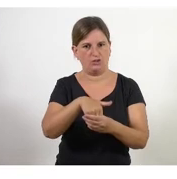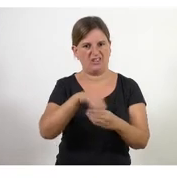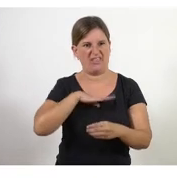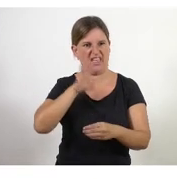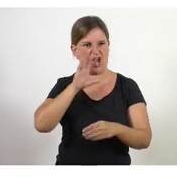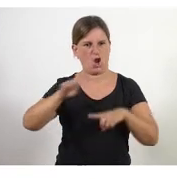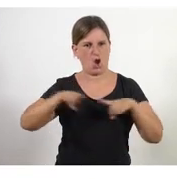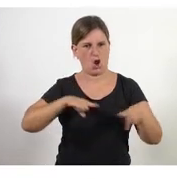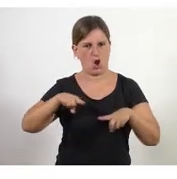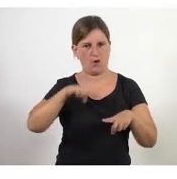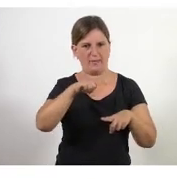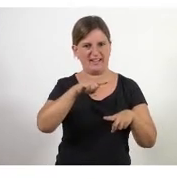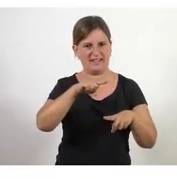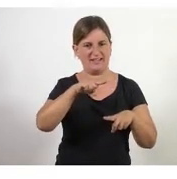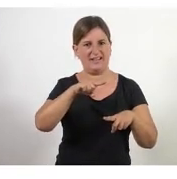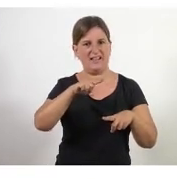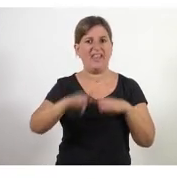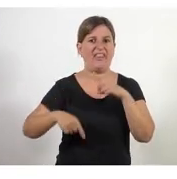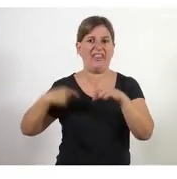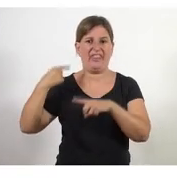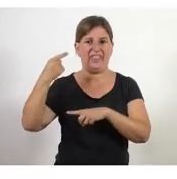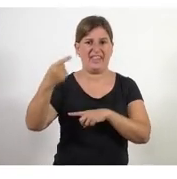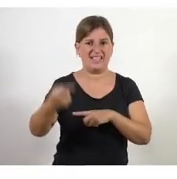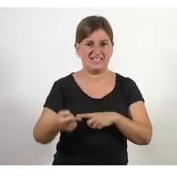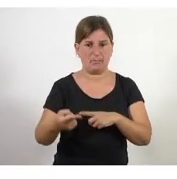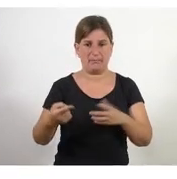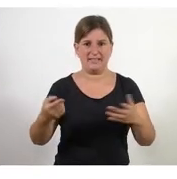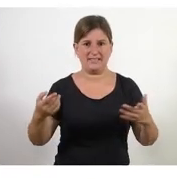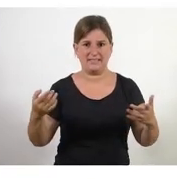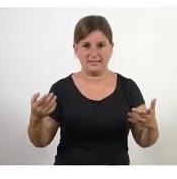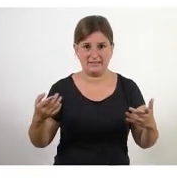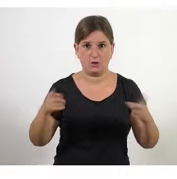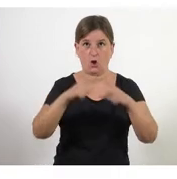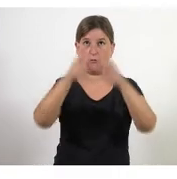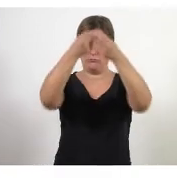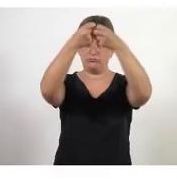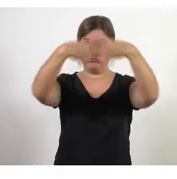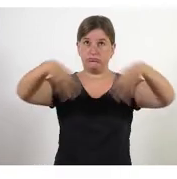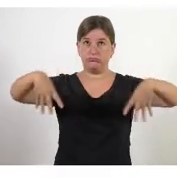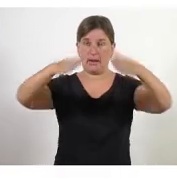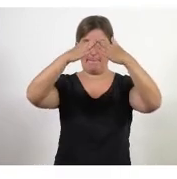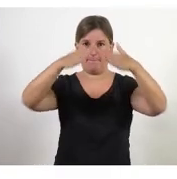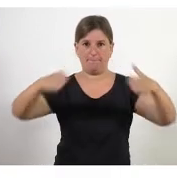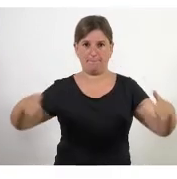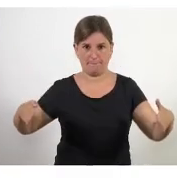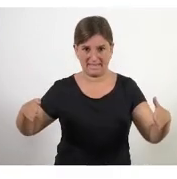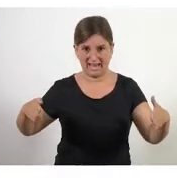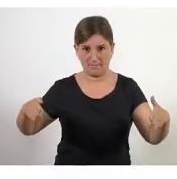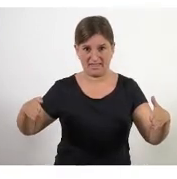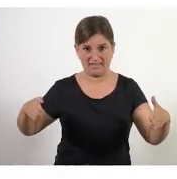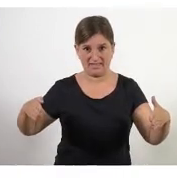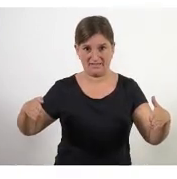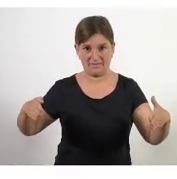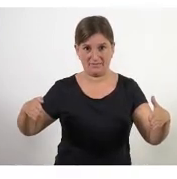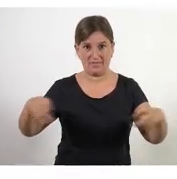i que després permet que faci aquesta permeabilitat cap a baix sobretot d'una forma molt piramidal perquè